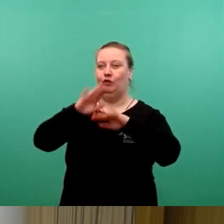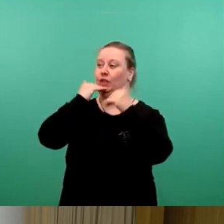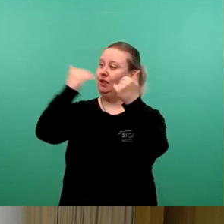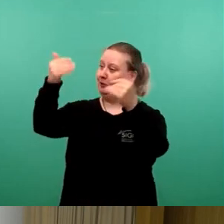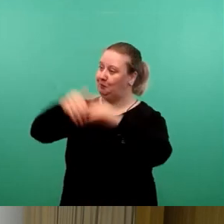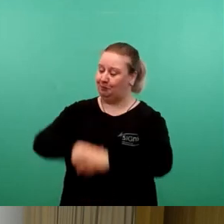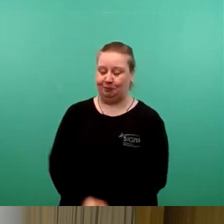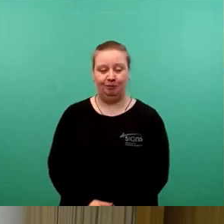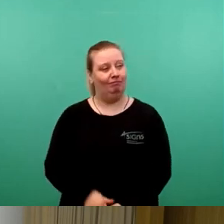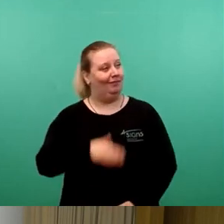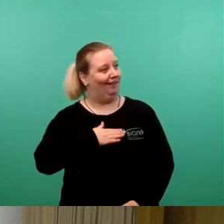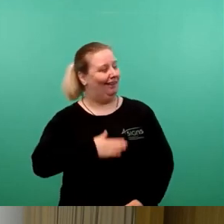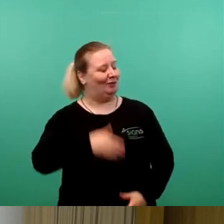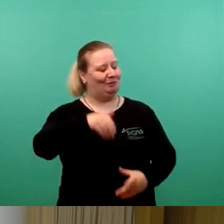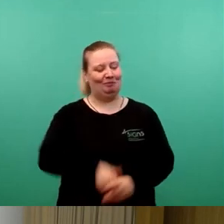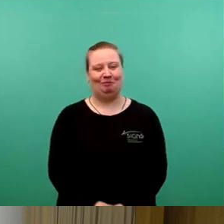Gerne.